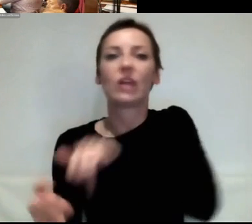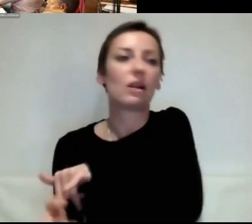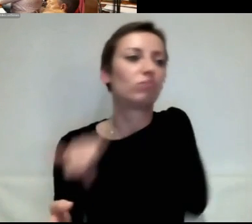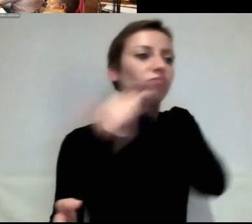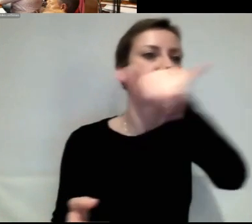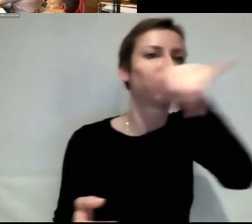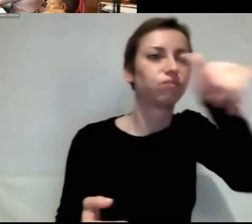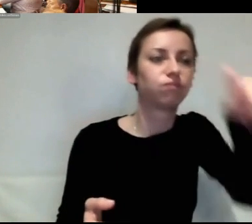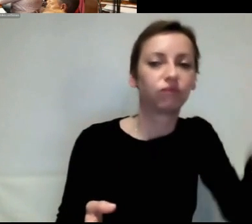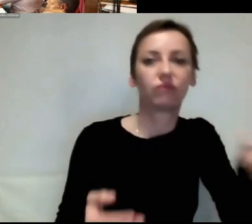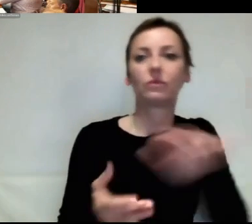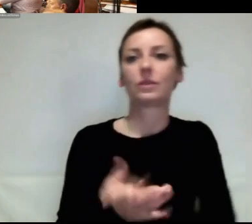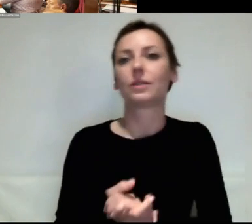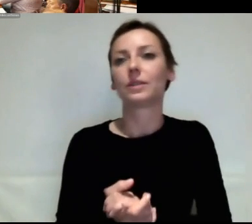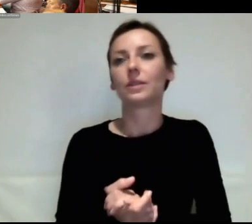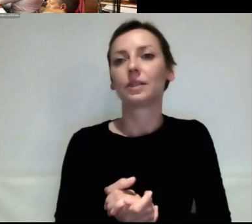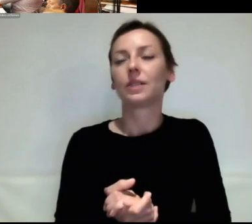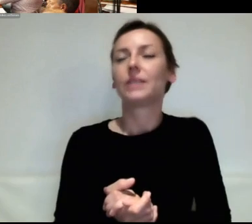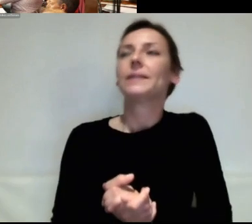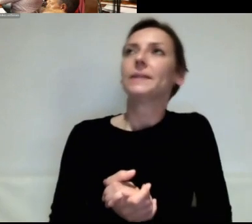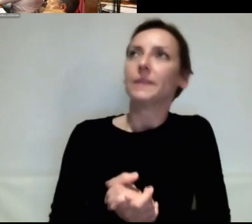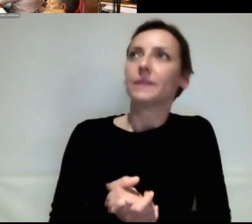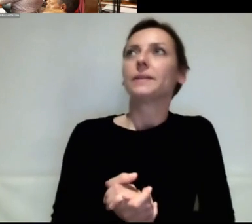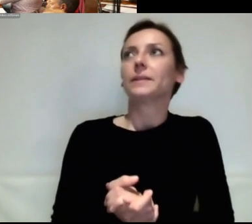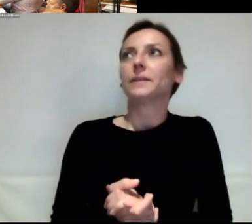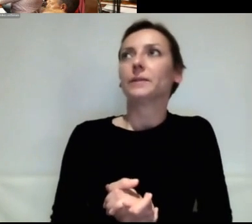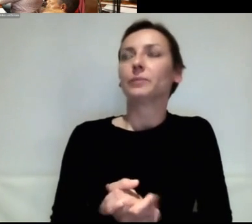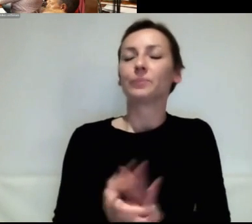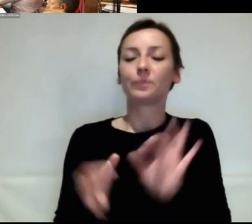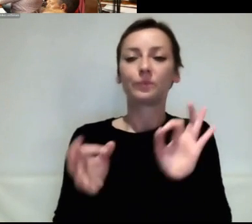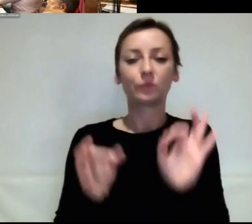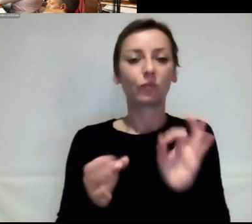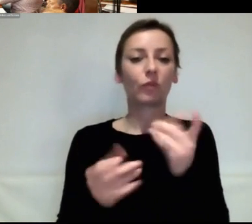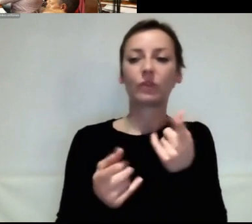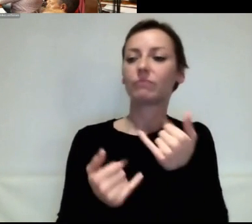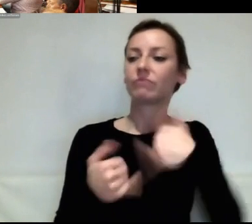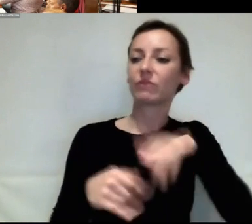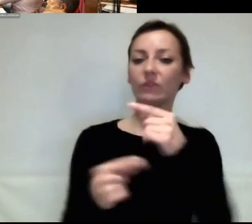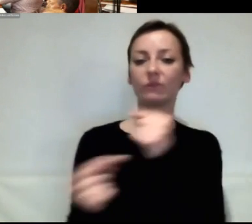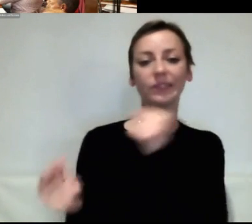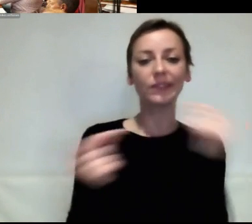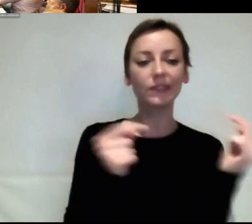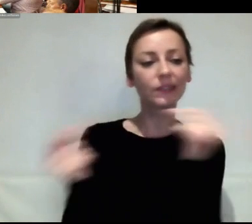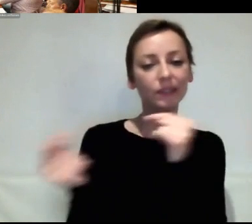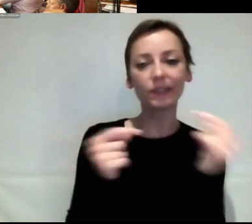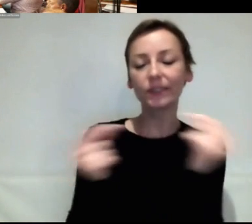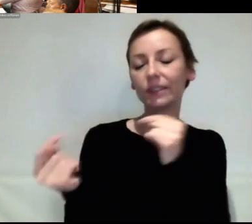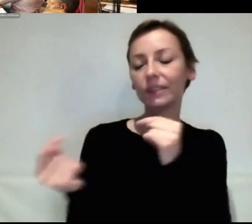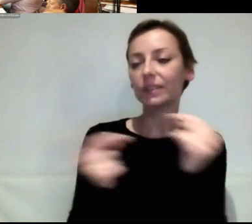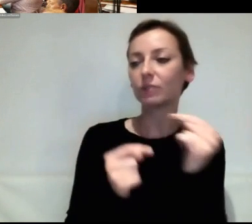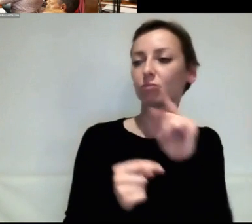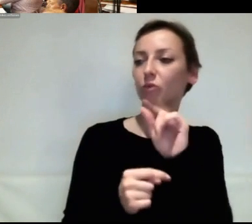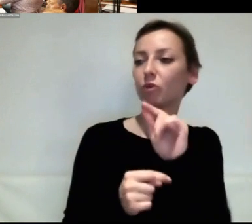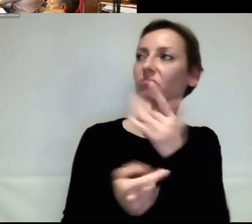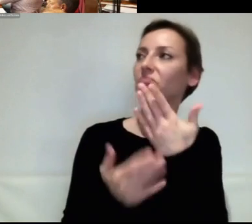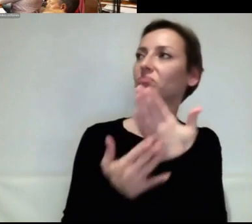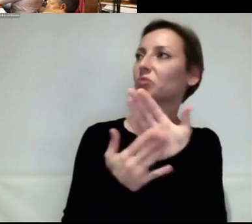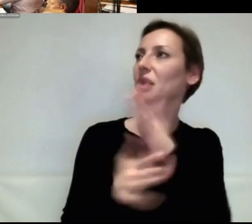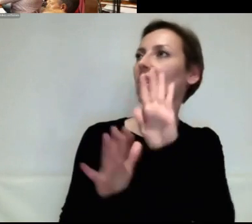wir kennen das an. Sie haben ja gemeinsam darüber diskutiert und haben gesagt, wir finden, es ist vertretbar, wenn ab 2025